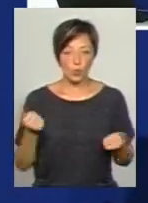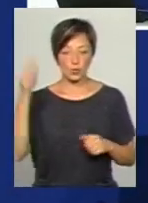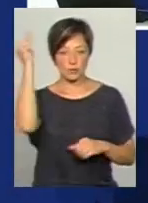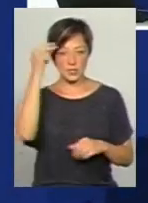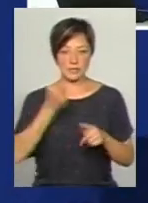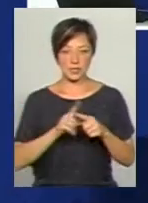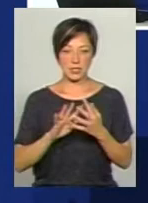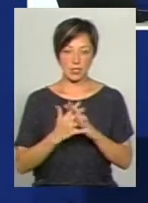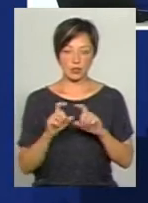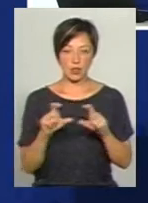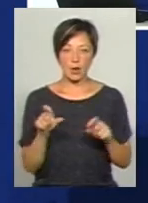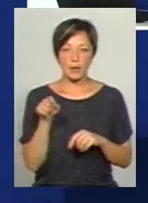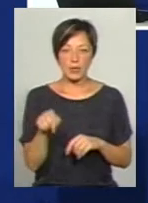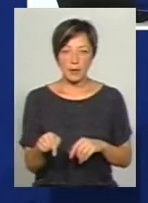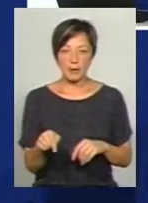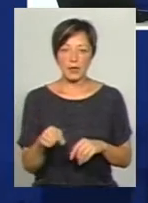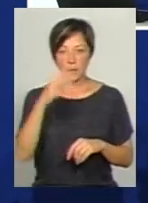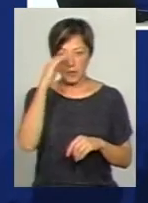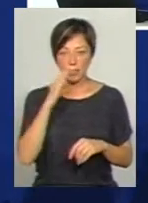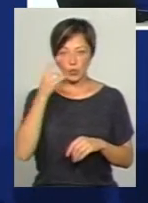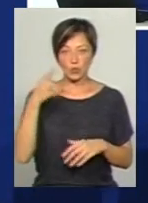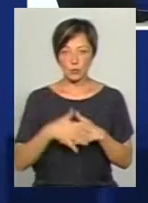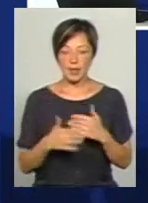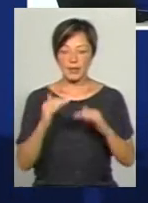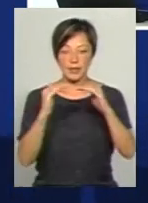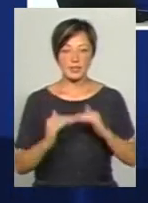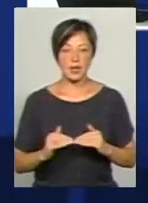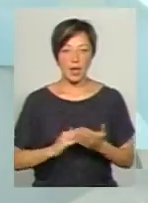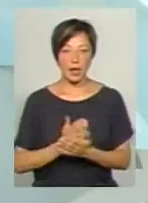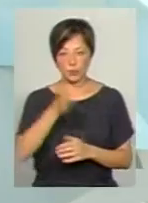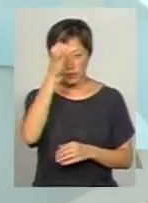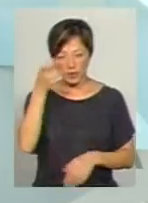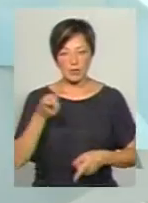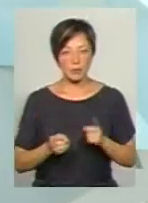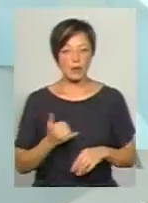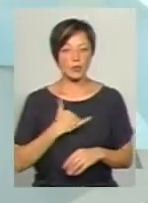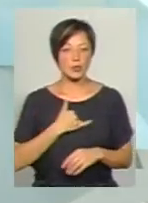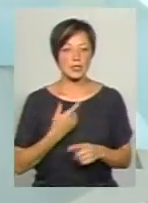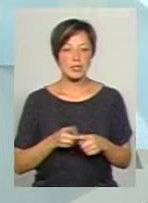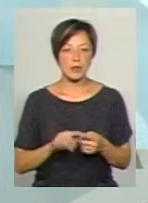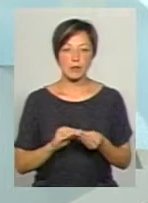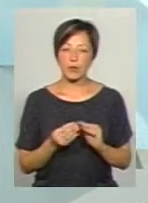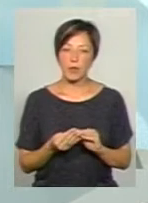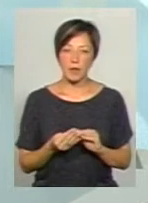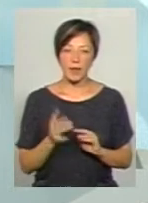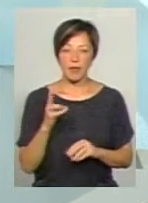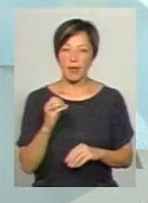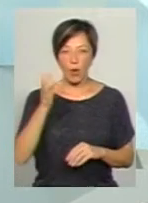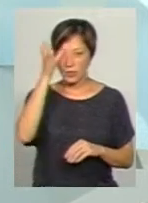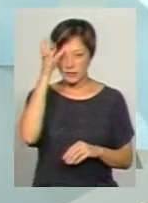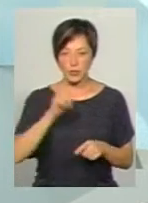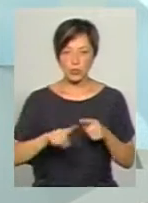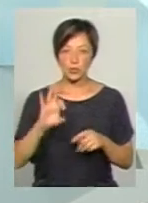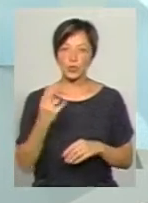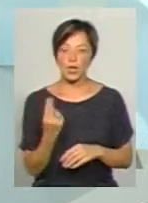в цій сільській школі, тому що там вона і її батьки розуміють, що це низька якість освіти. Насправді у нас це проблема не освітня, а